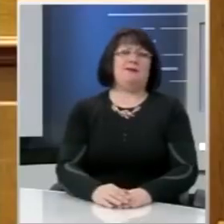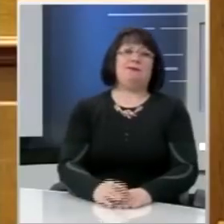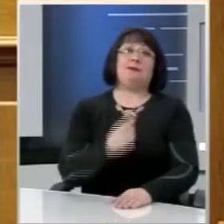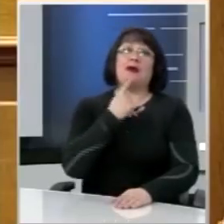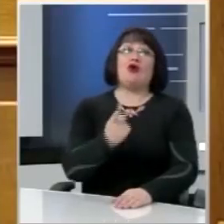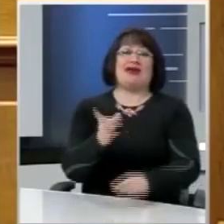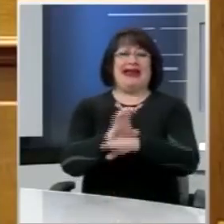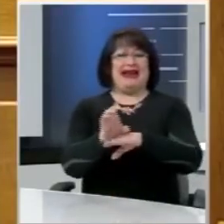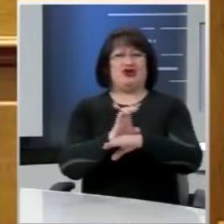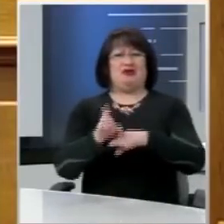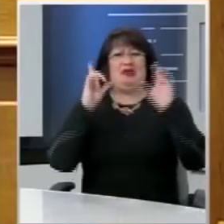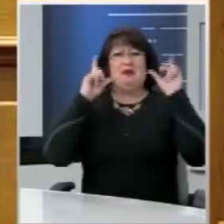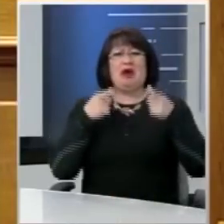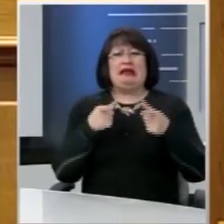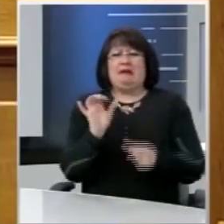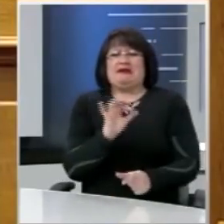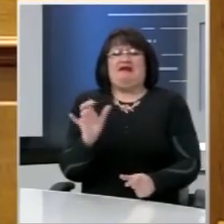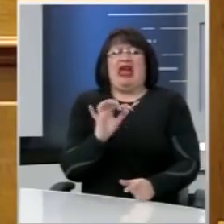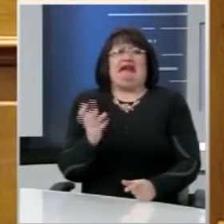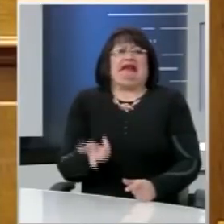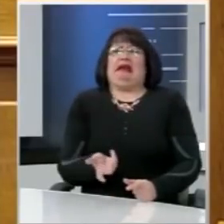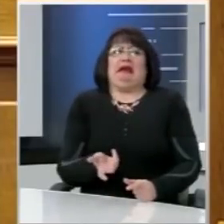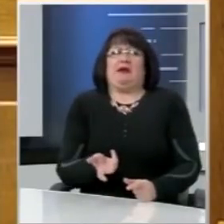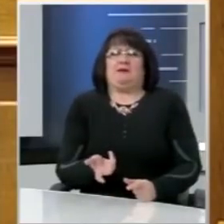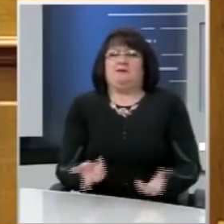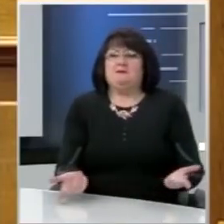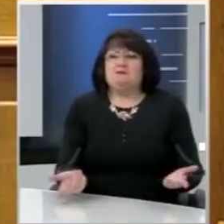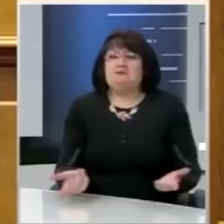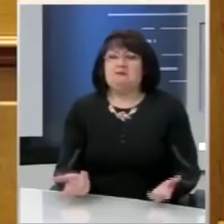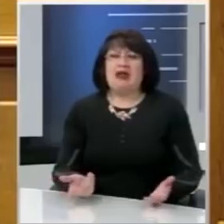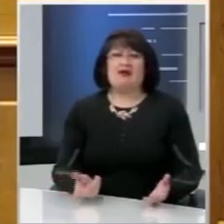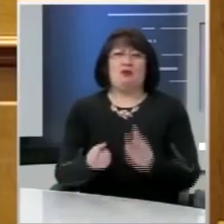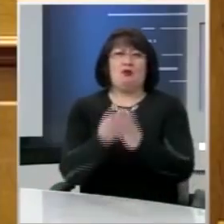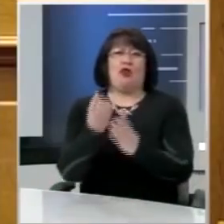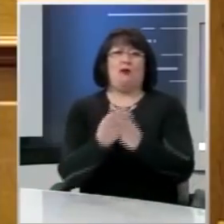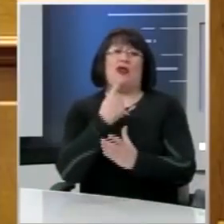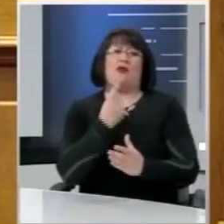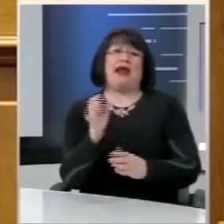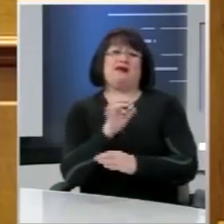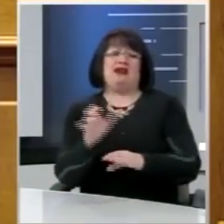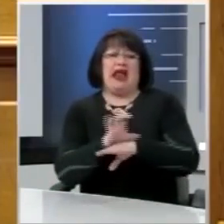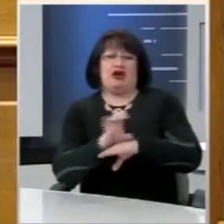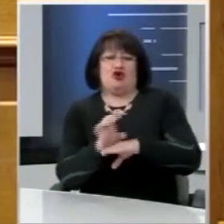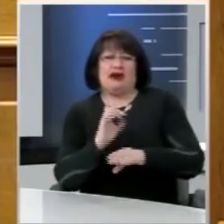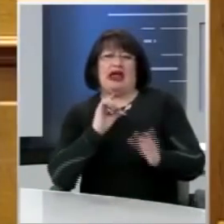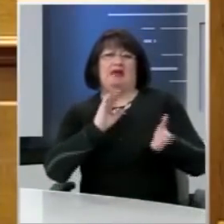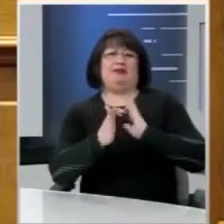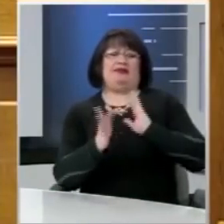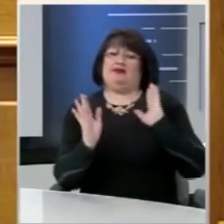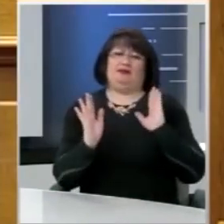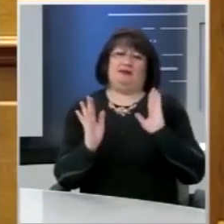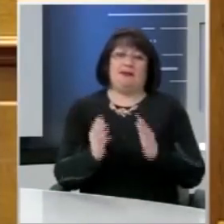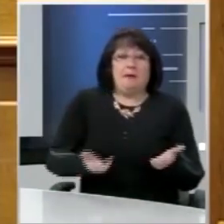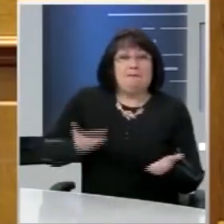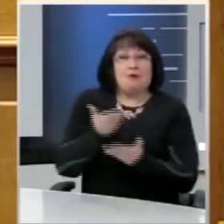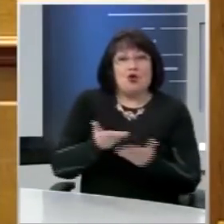ηλεκτρονικής ή ψηφιακής δημοκρατίας που είναι πολύ της μόδας τώρα τελευταία. Αυτές οι προτάσεις